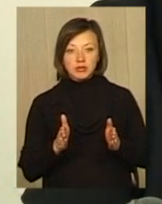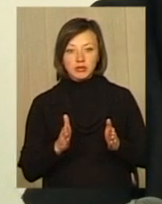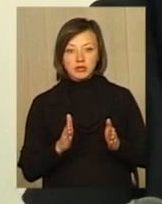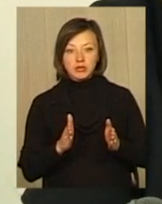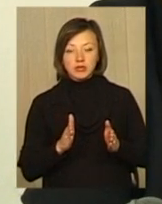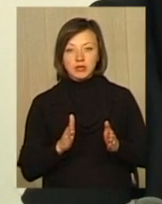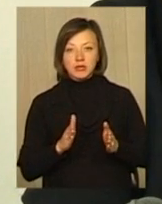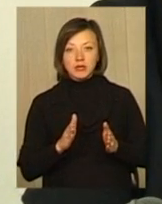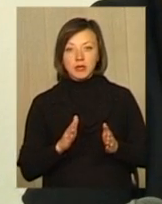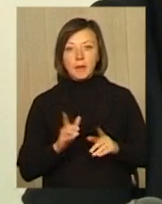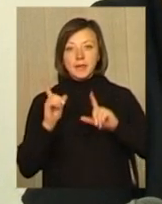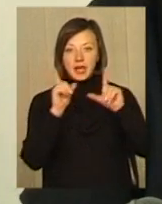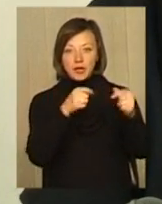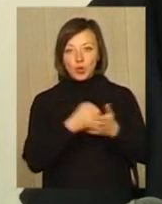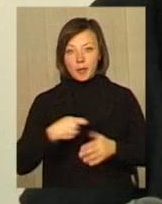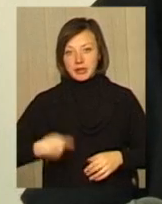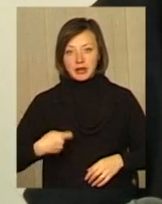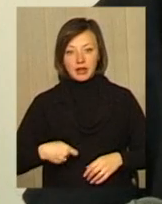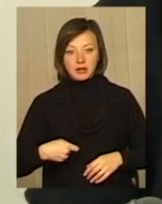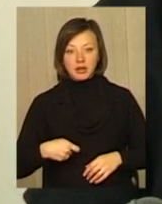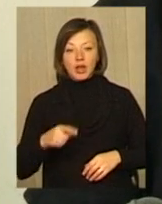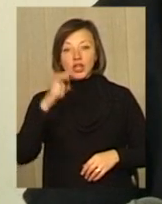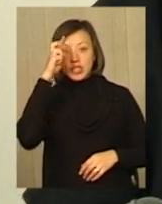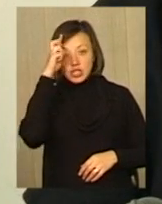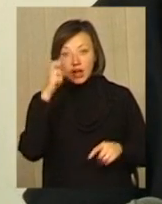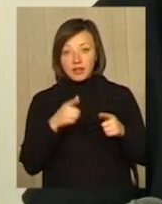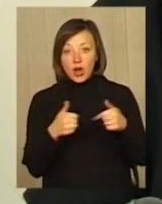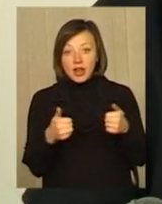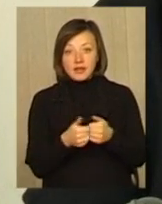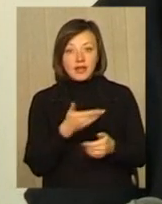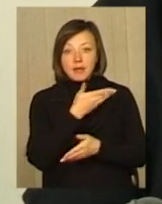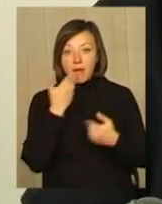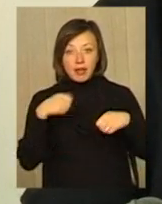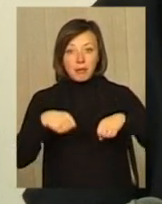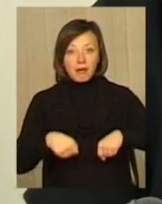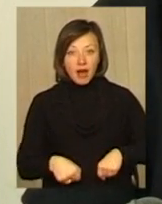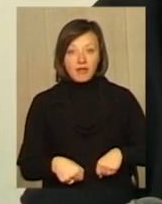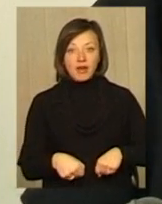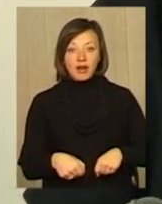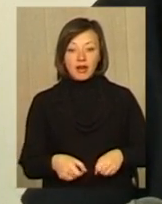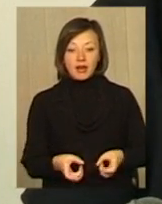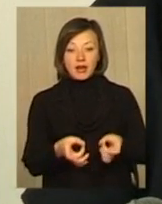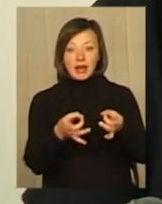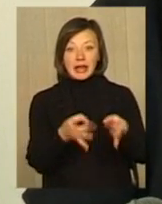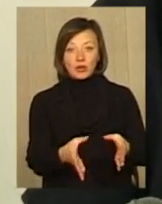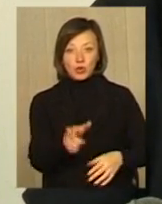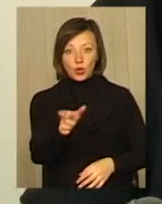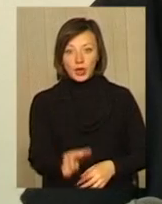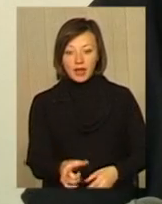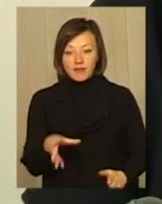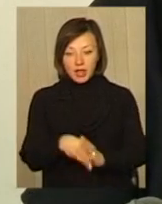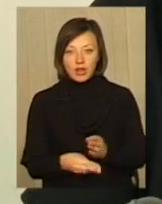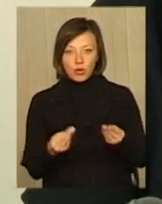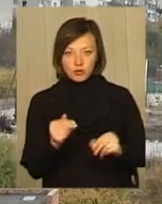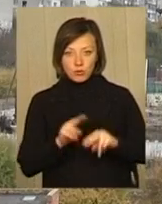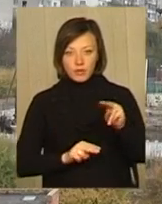Степанович планує їхати до президента. А ви державна структура, ви не мали морального права кинути людей, які вклали гроші в